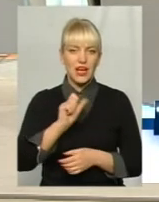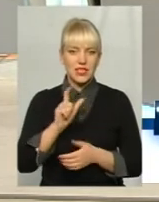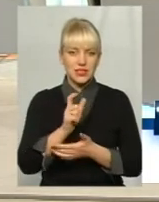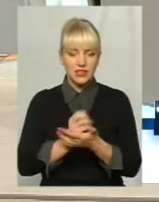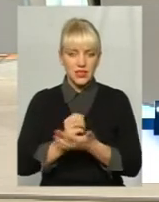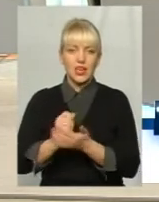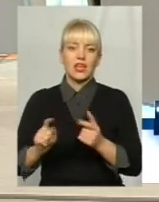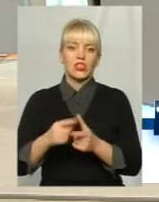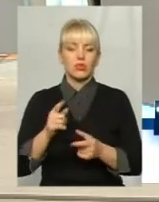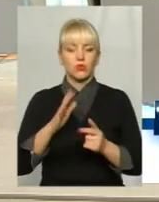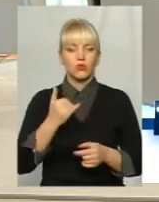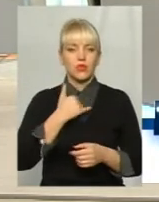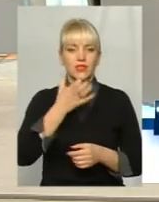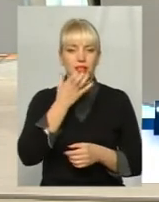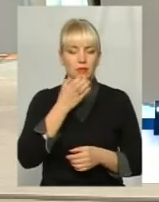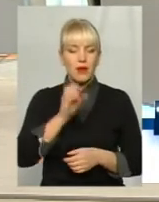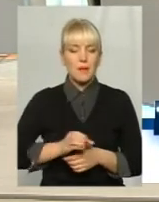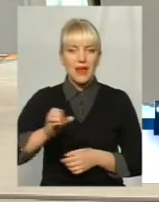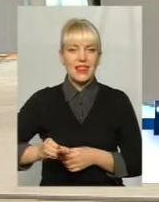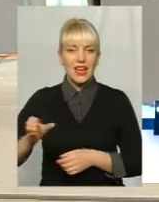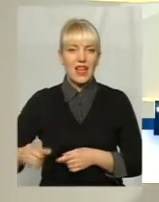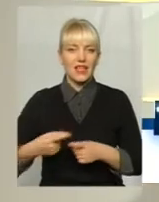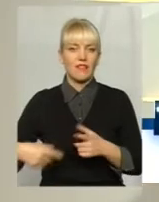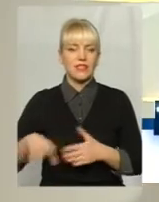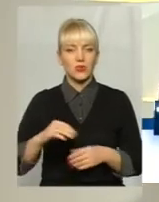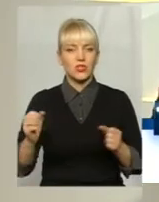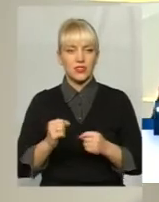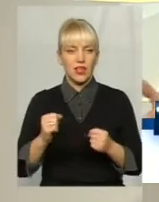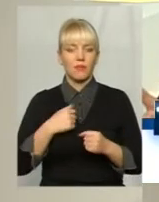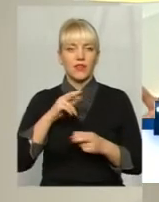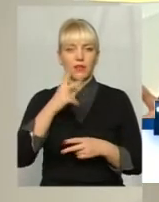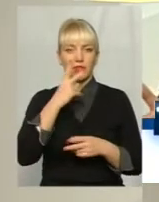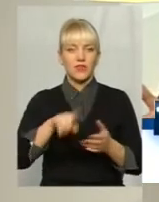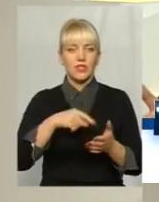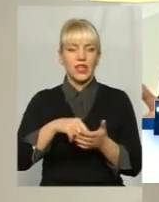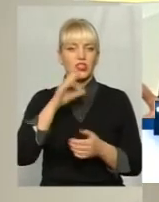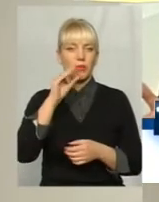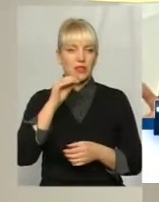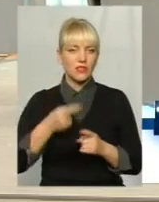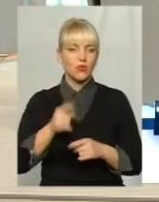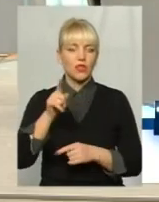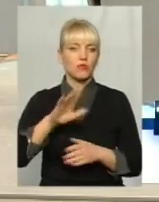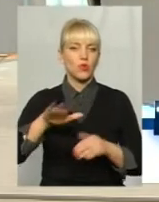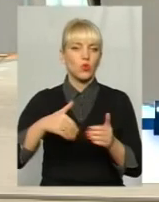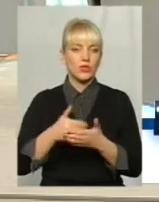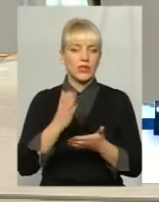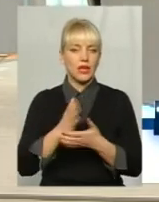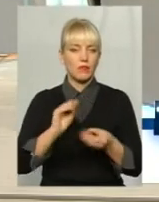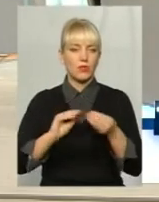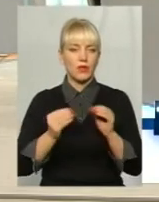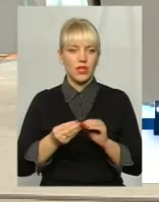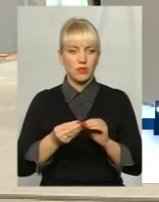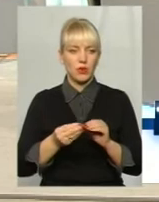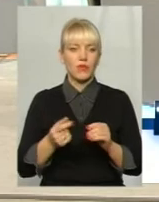очікує в плані, чи будуть на степлі батарії всю зиму, тому що ми дивимося, наприклад, на нашу п'ятівку, там, на жаль, і досі є проблеми. У Хмельницькому підготовку